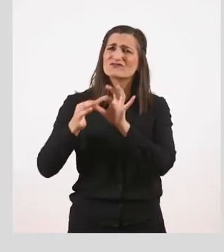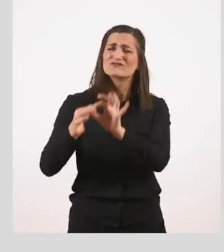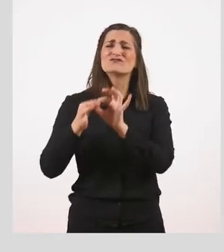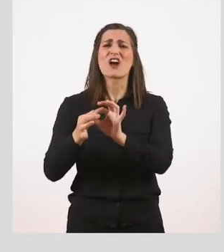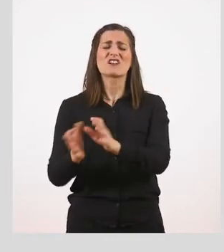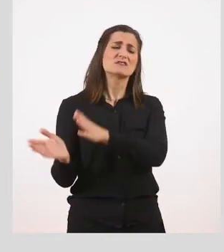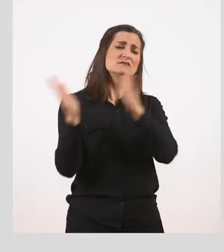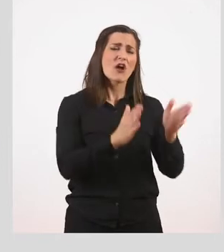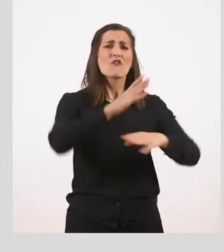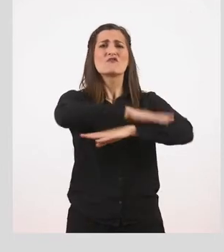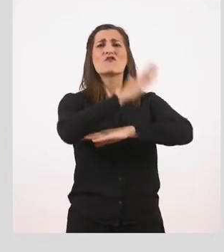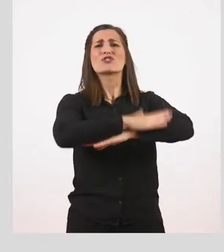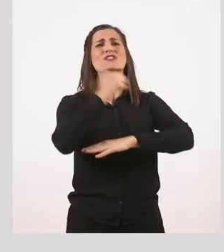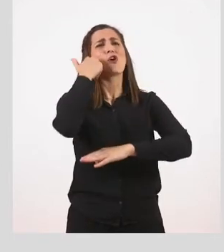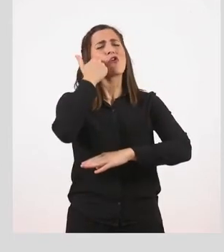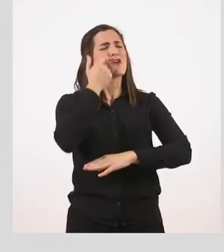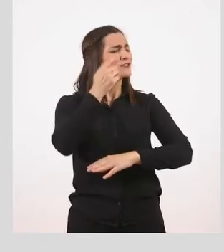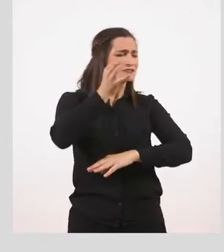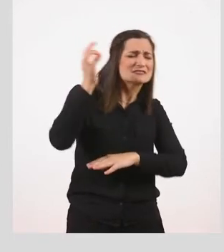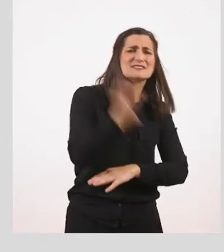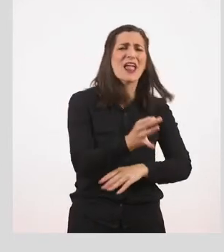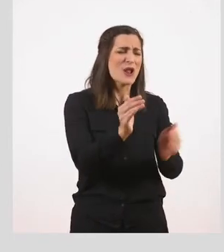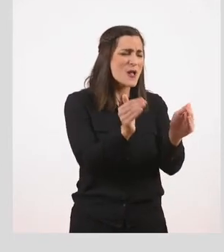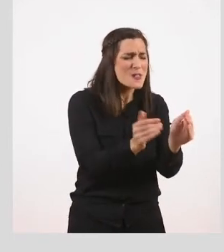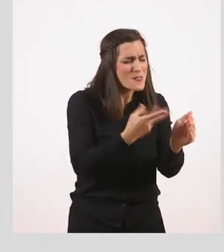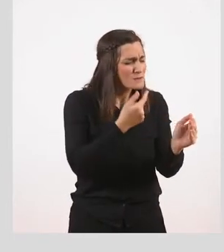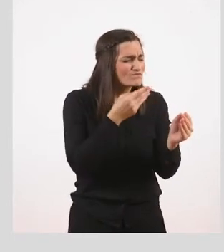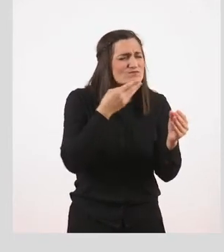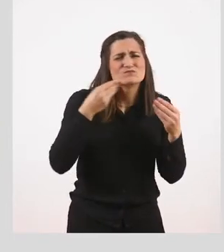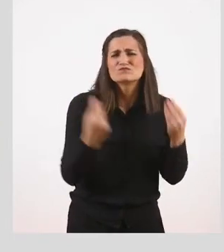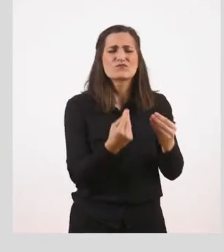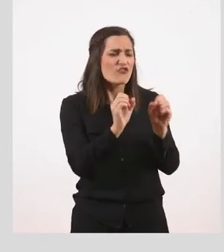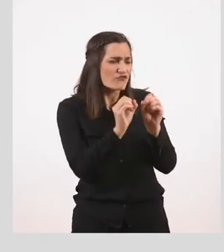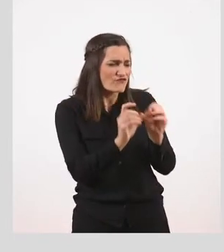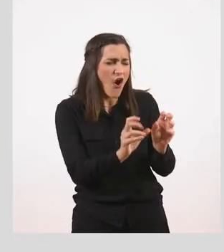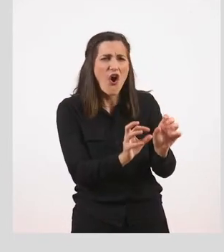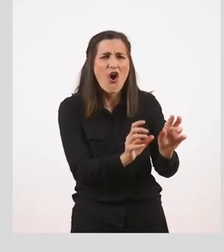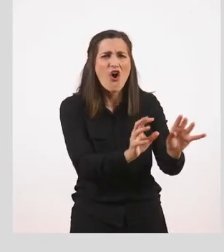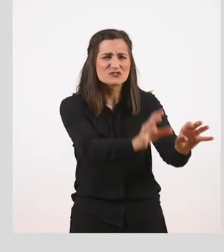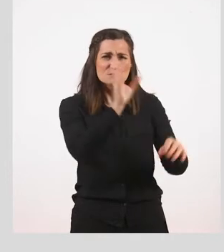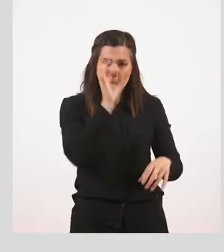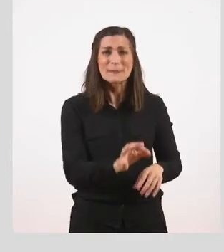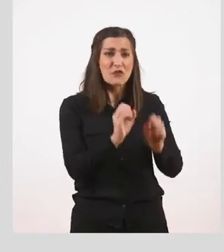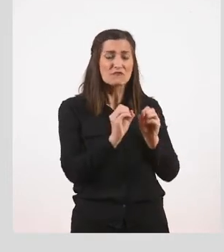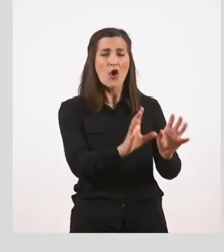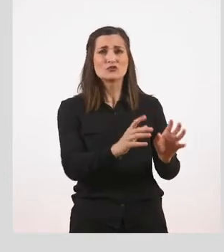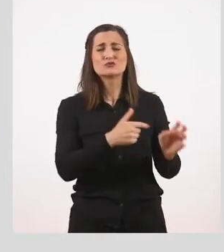γιατί ήξερα καλά το μικρό κόκκινο φορτηγό. Ήταν απίθανο φορτηγό, με φώτα πραγματικά, και φοβάμαι πως